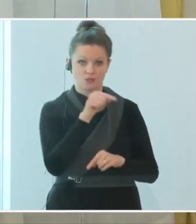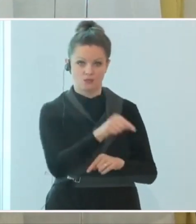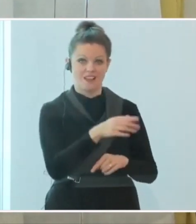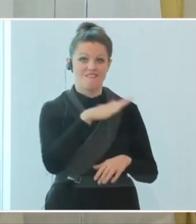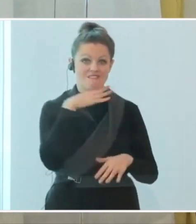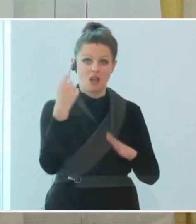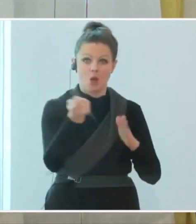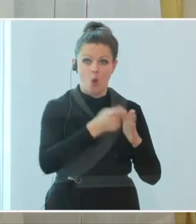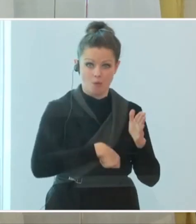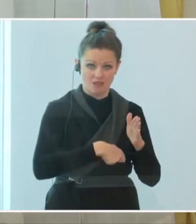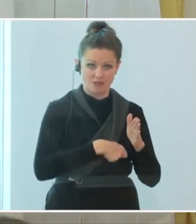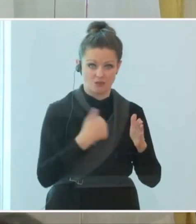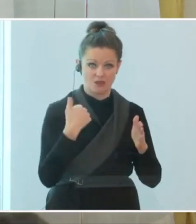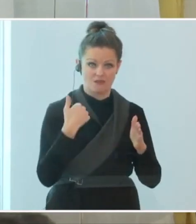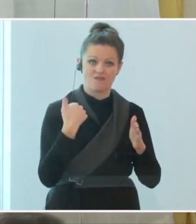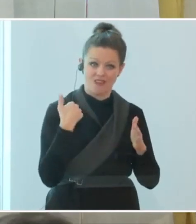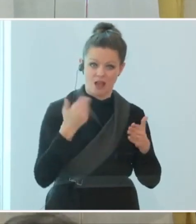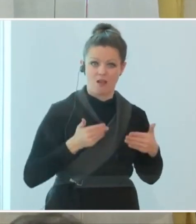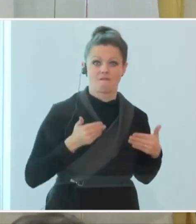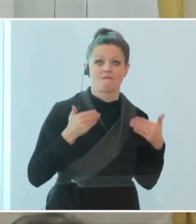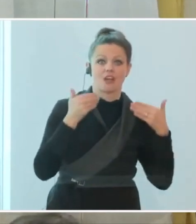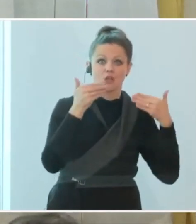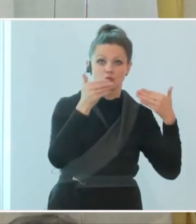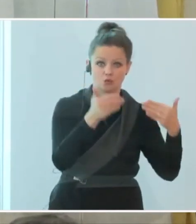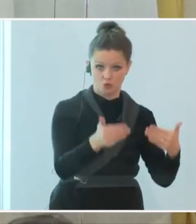Operationen, die verschiebbar waren,